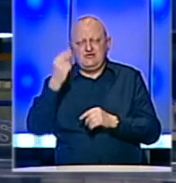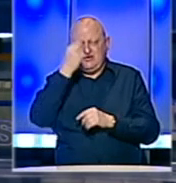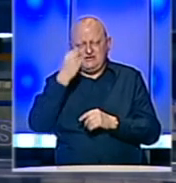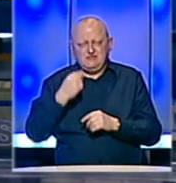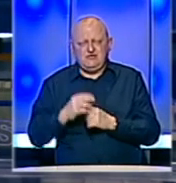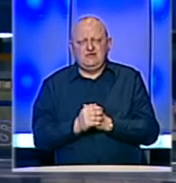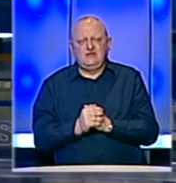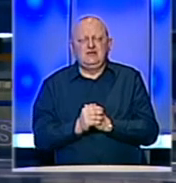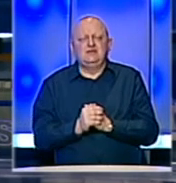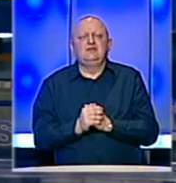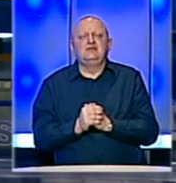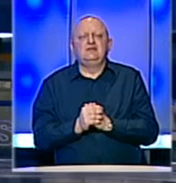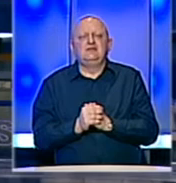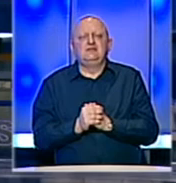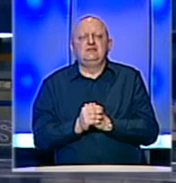Srpskoj.